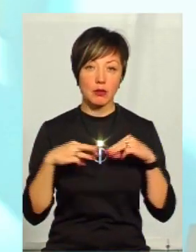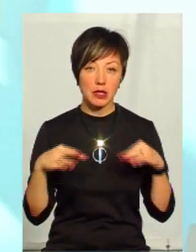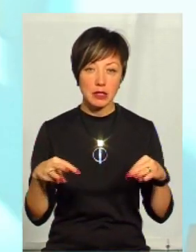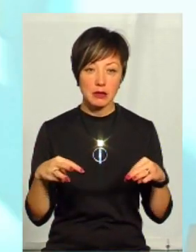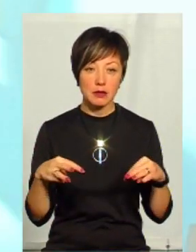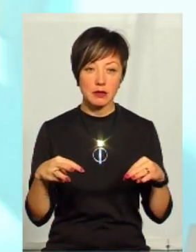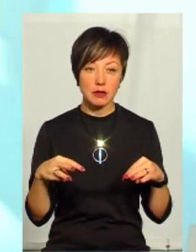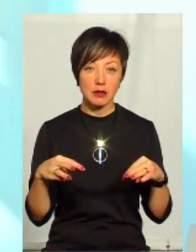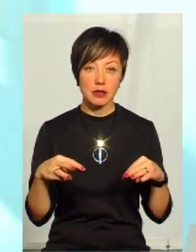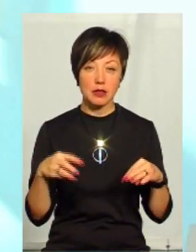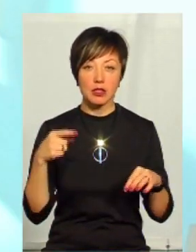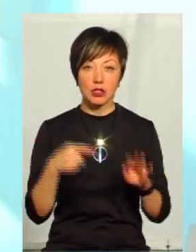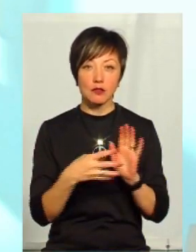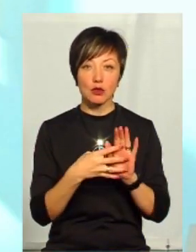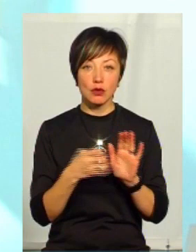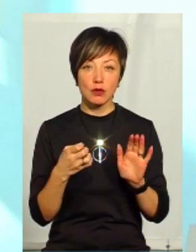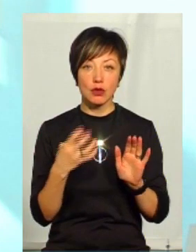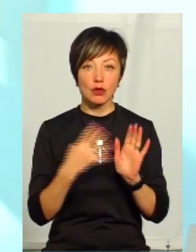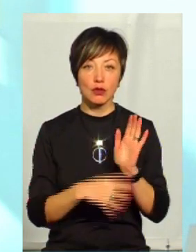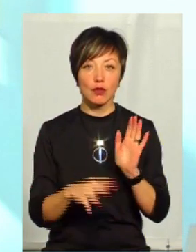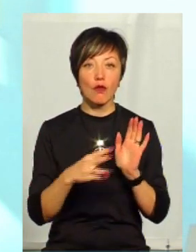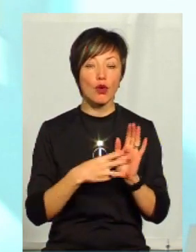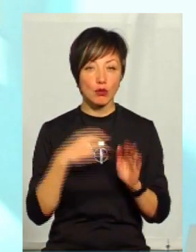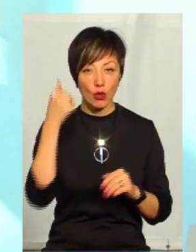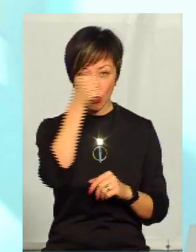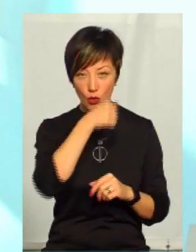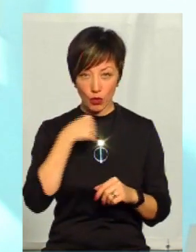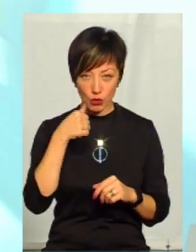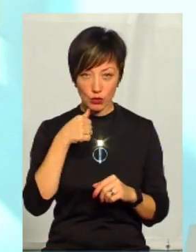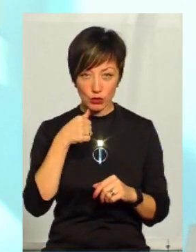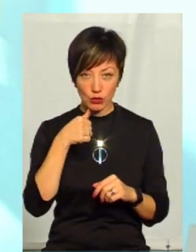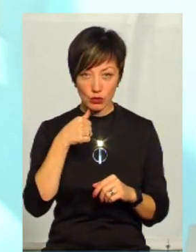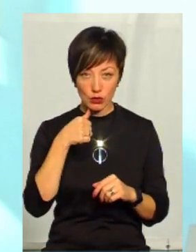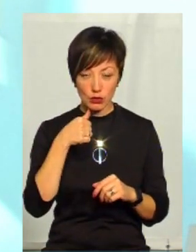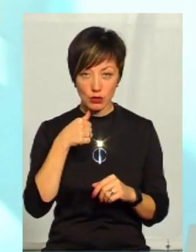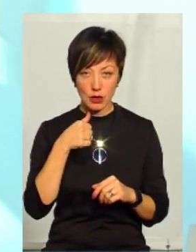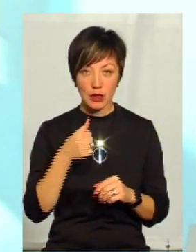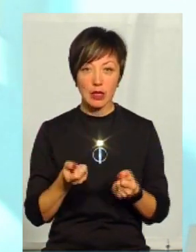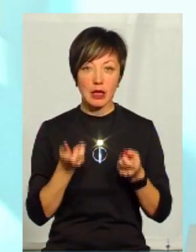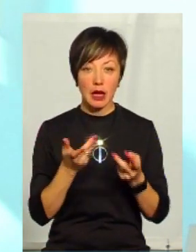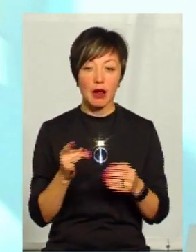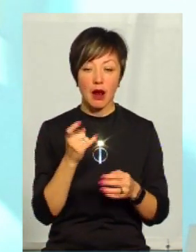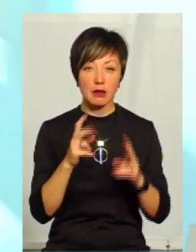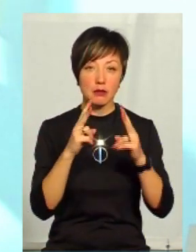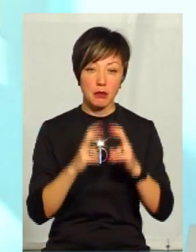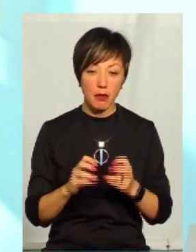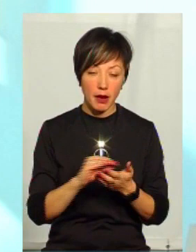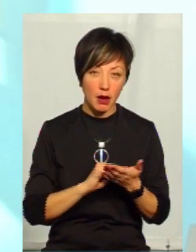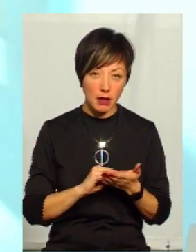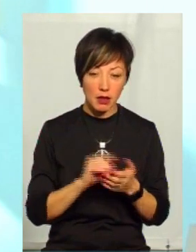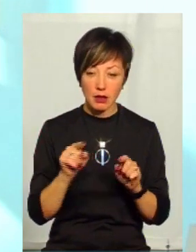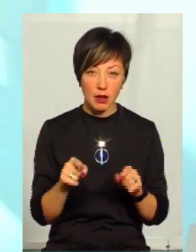Миністрів з 1998 року. Вона декілька раз переглядалася.